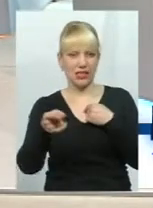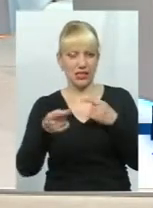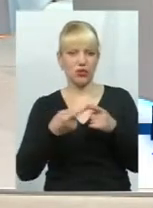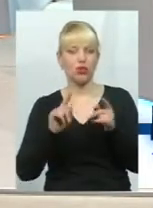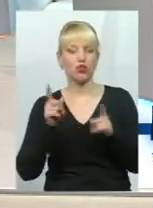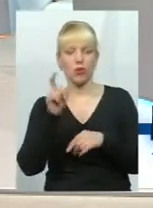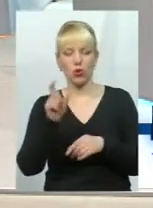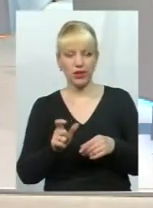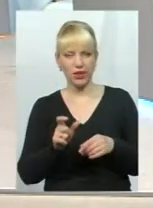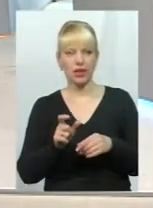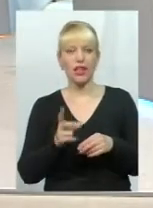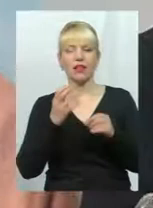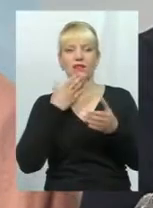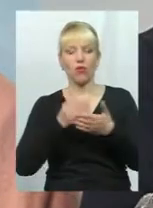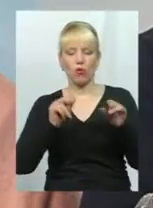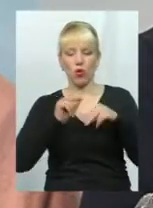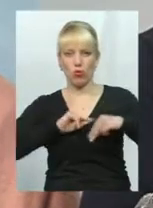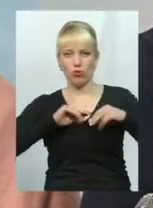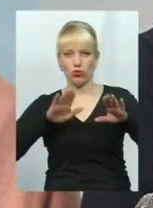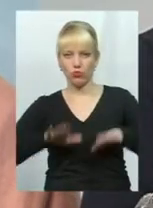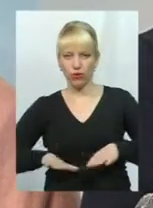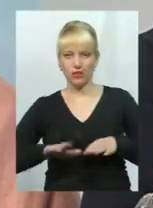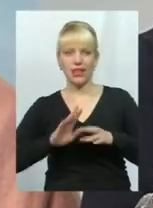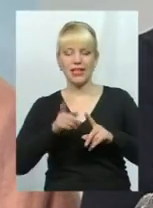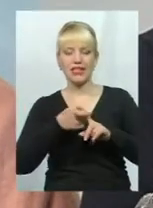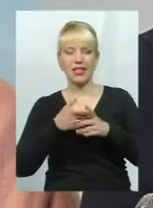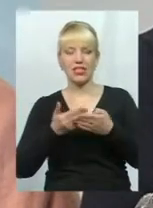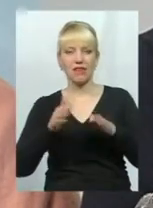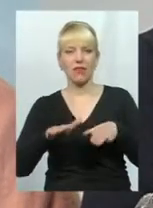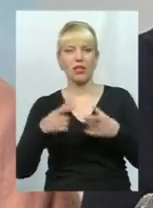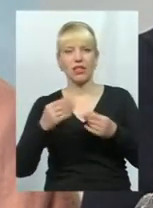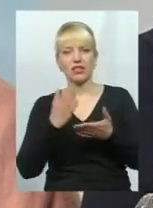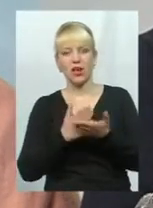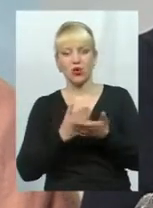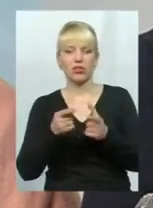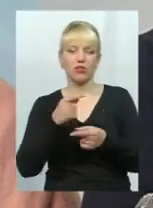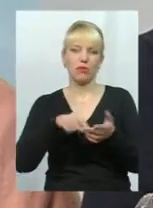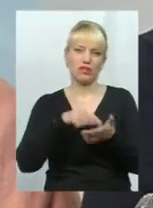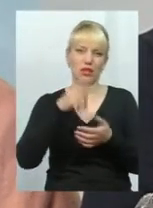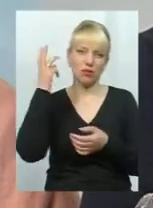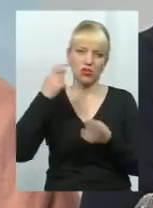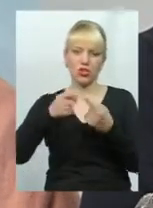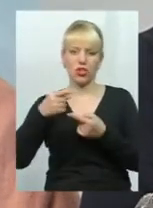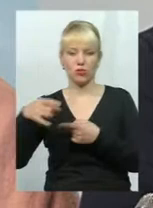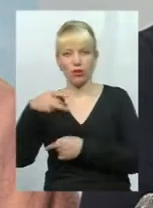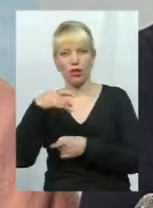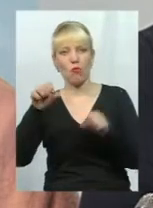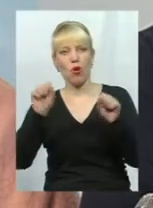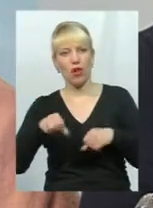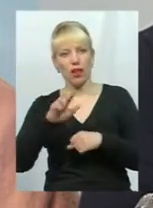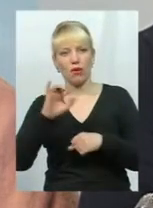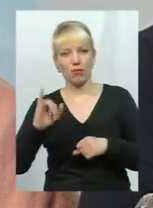Тобто, щоб людина безпосередньо на своєму робочому місці, незалежно від місця, де вона знаходиться, чи в місті Хмельницькому, чи в іншому регіоні, могла